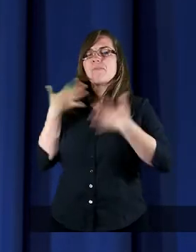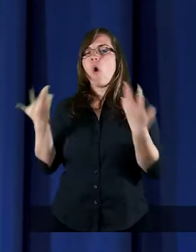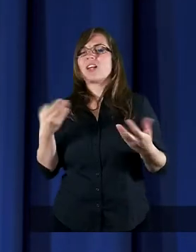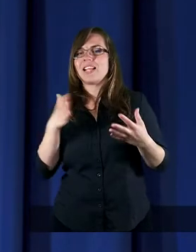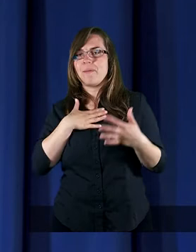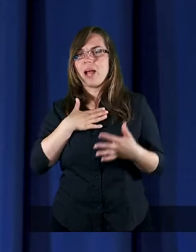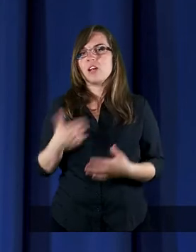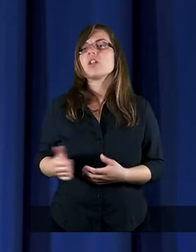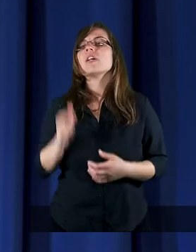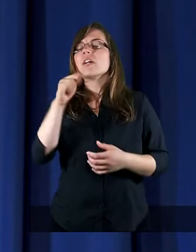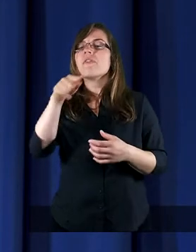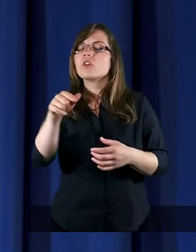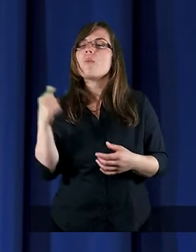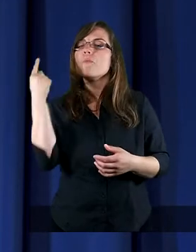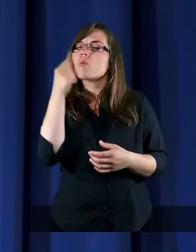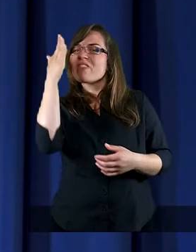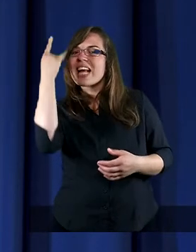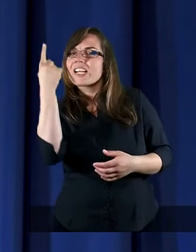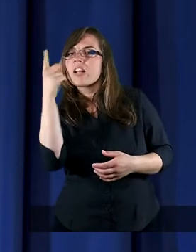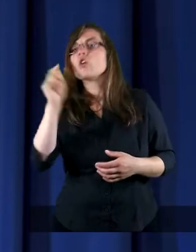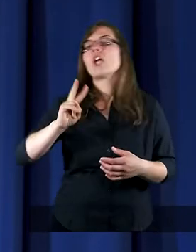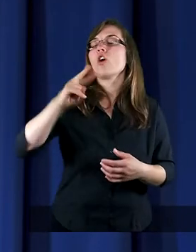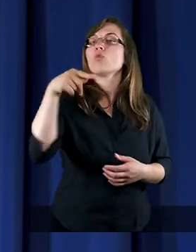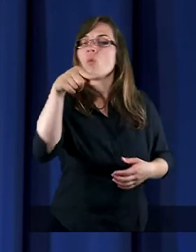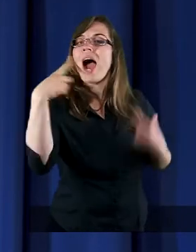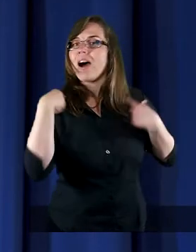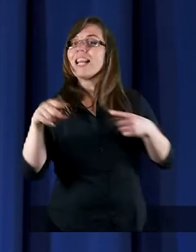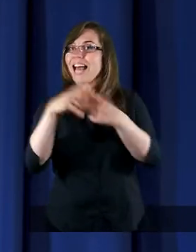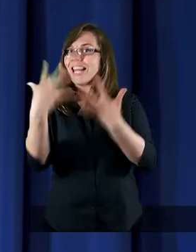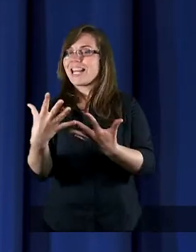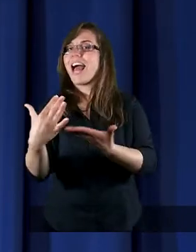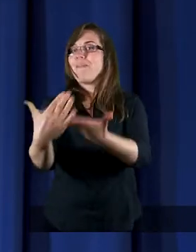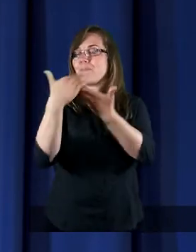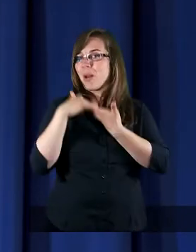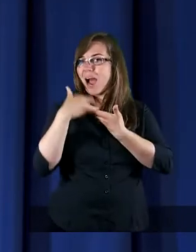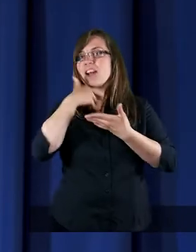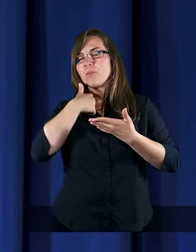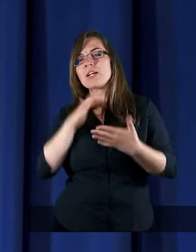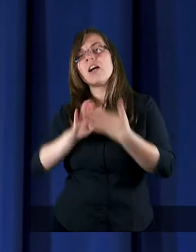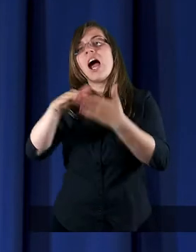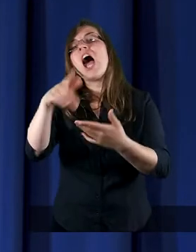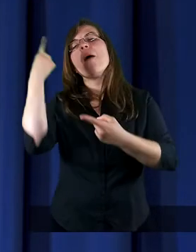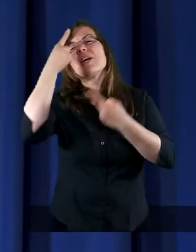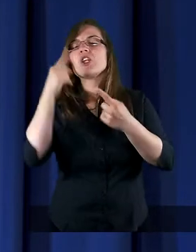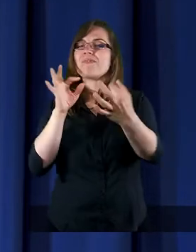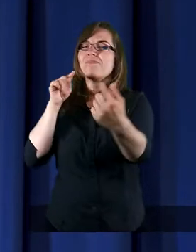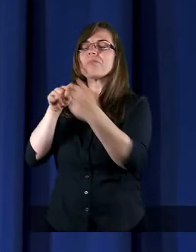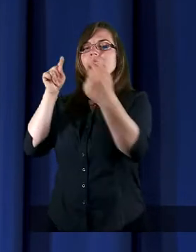Ale musimy być pewni tego, że druga osoba też tego pragnie, że rozumie nasze intencje,